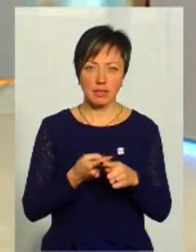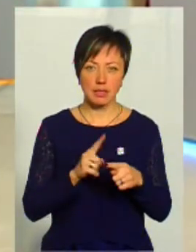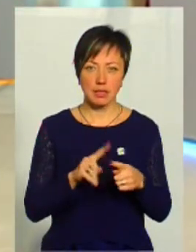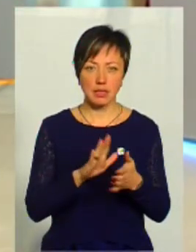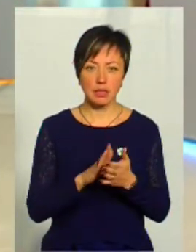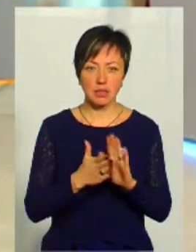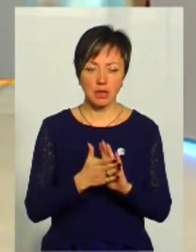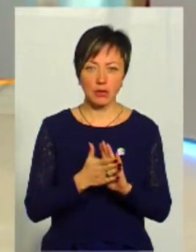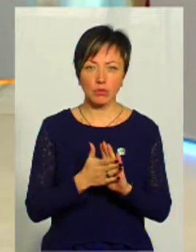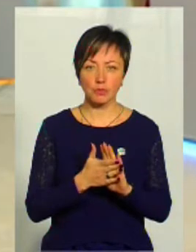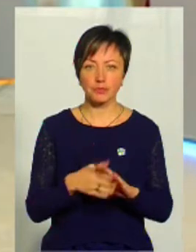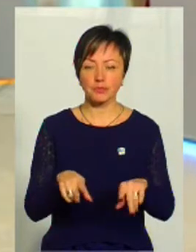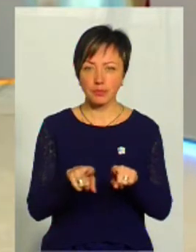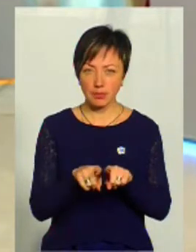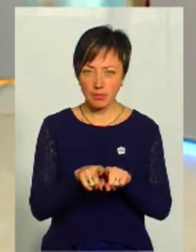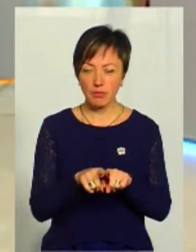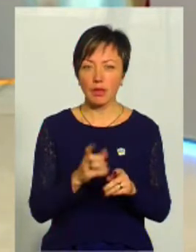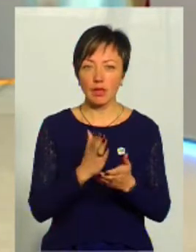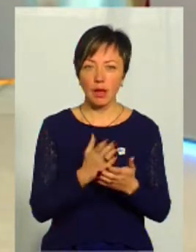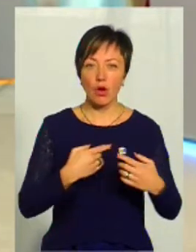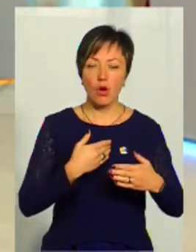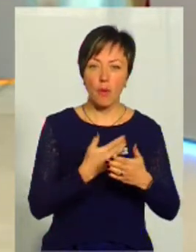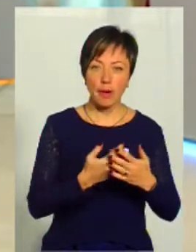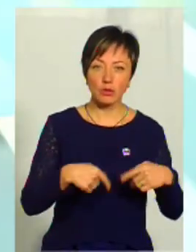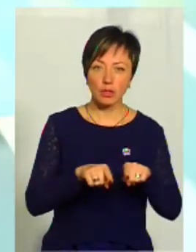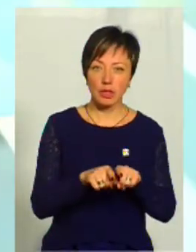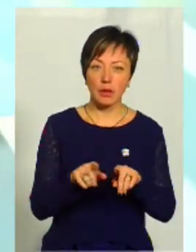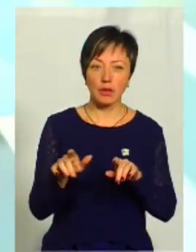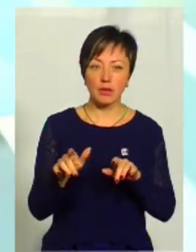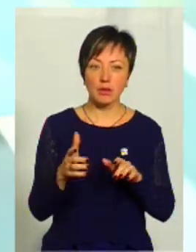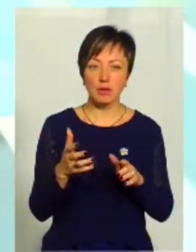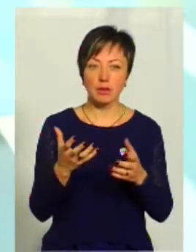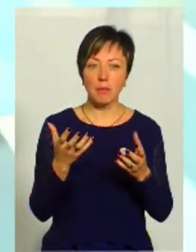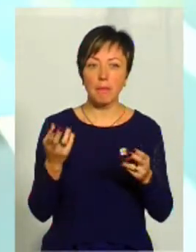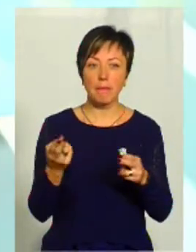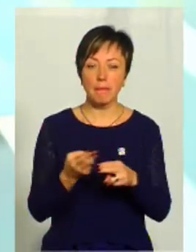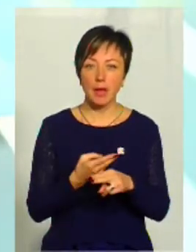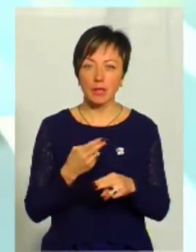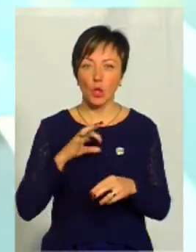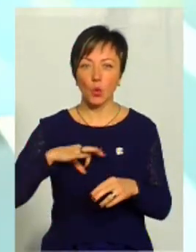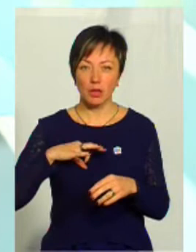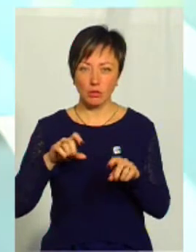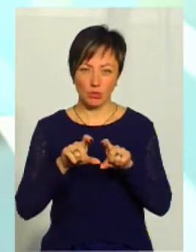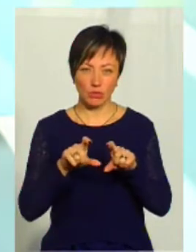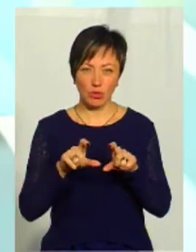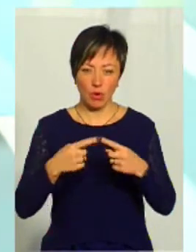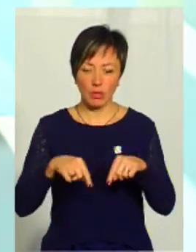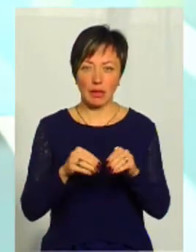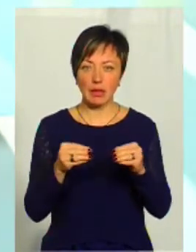статусом юрисоби, тому що є громадські організації, які є ще діють без статусу юрисоби, ну, в нас десь їх близько 300.